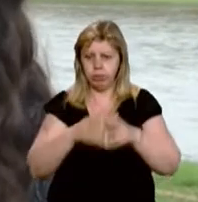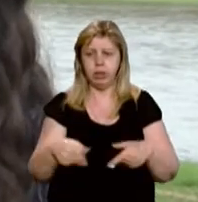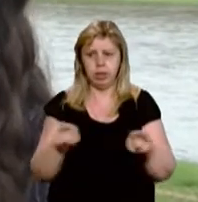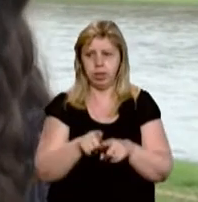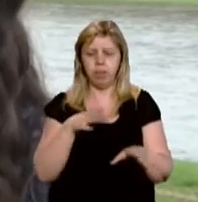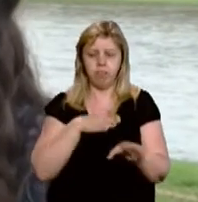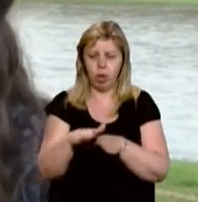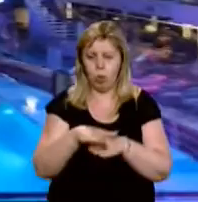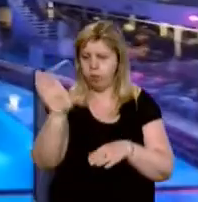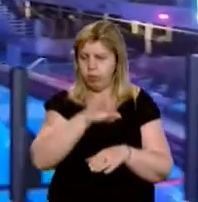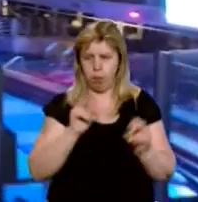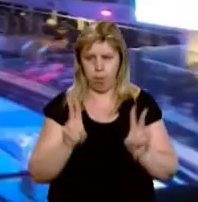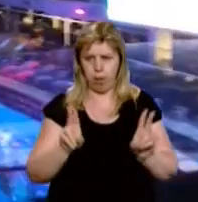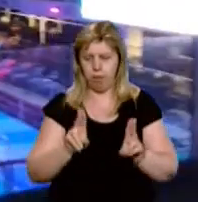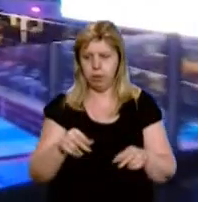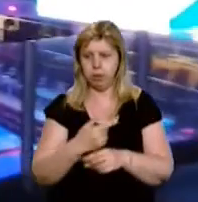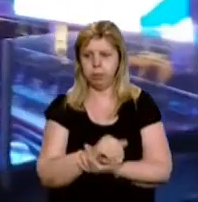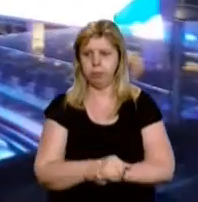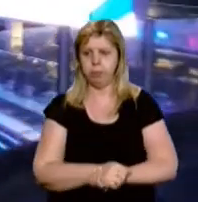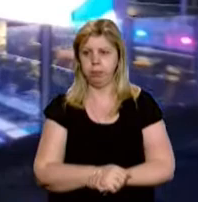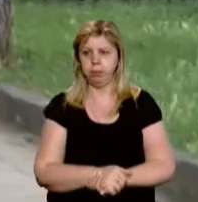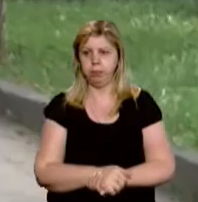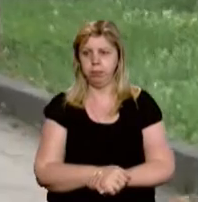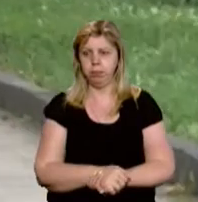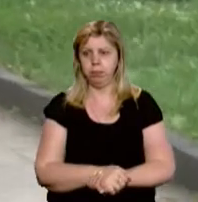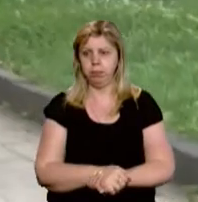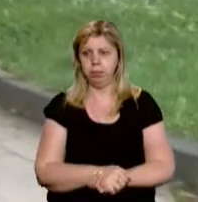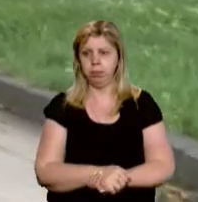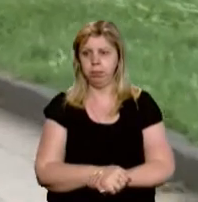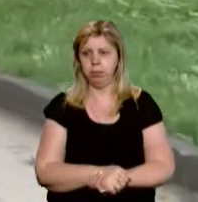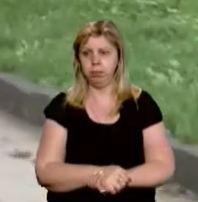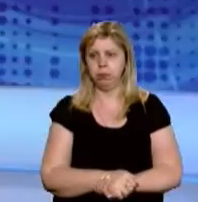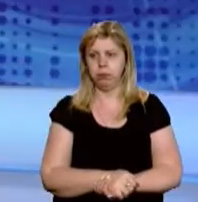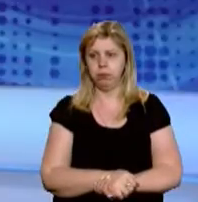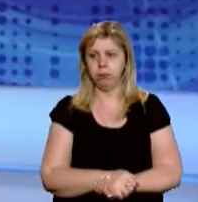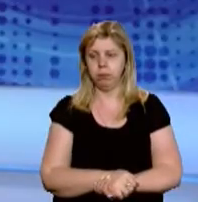ми так само виконували всі ці правила. Олександр Курта, Іван Чимко – новини на Суспільному.